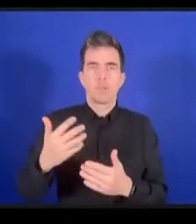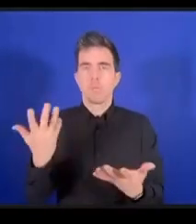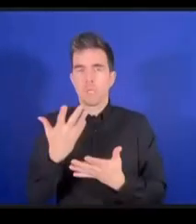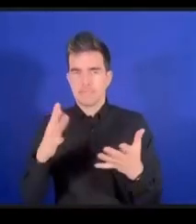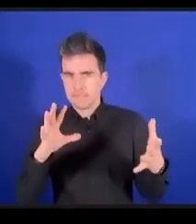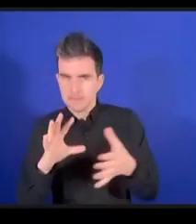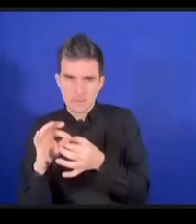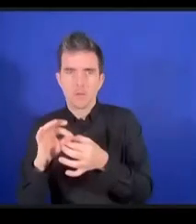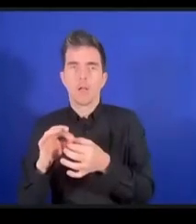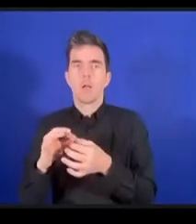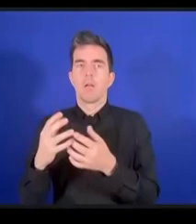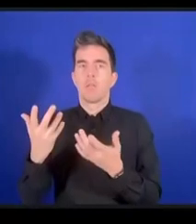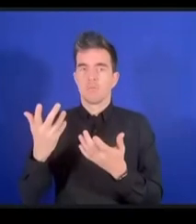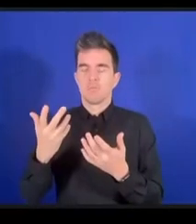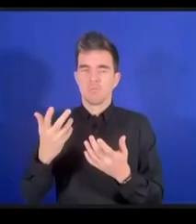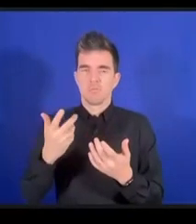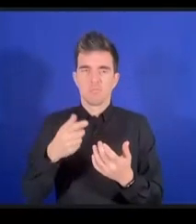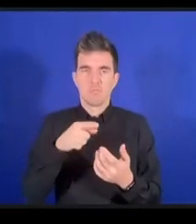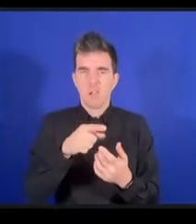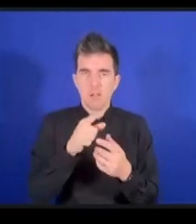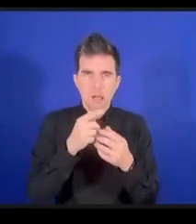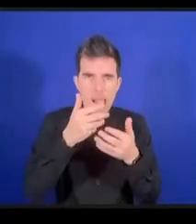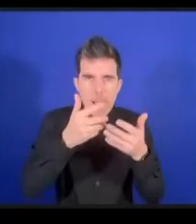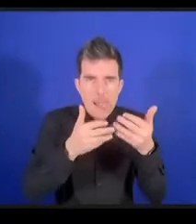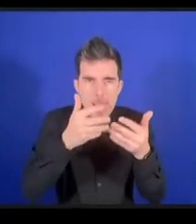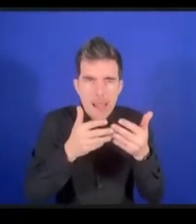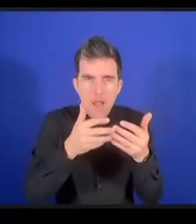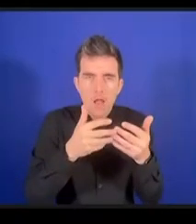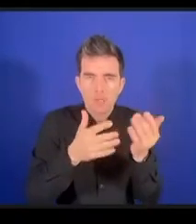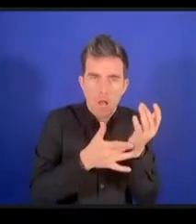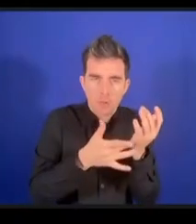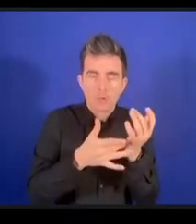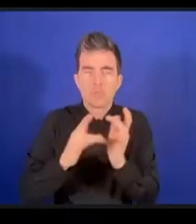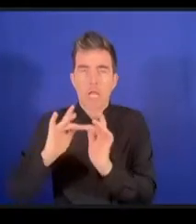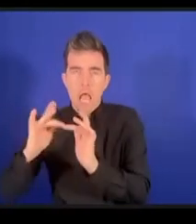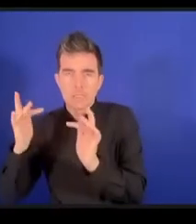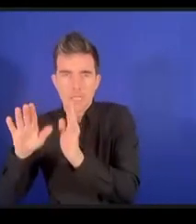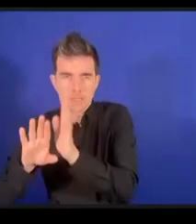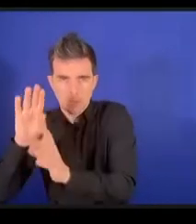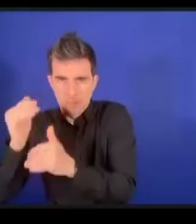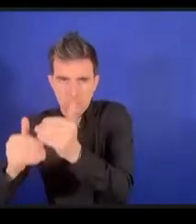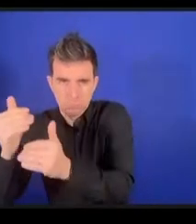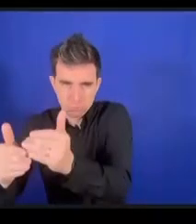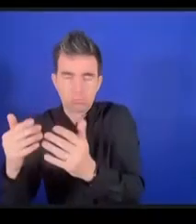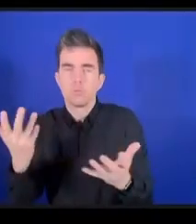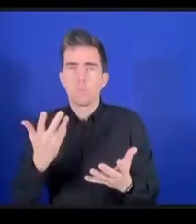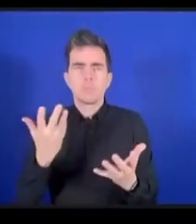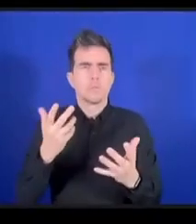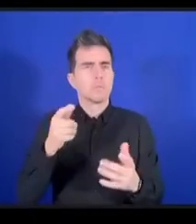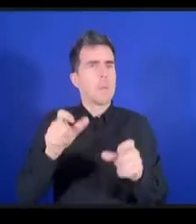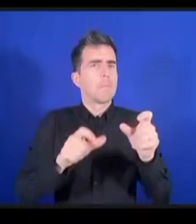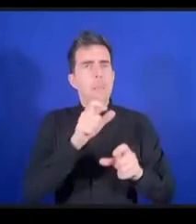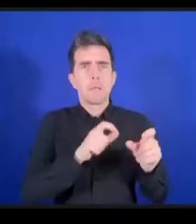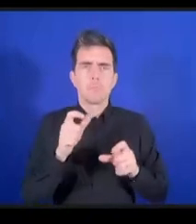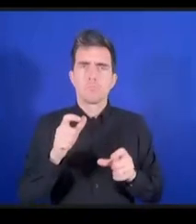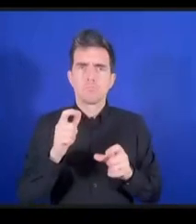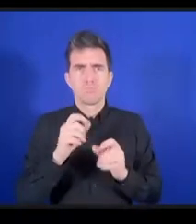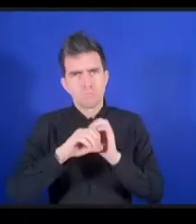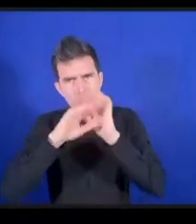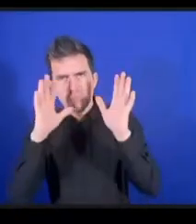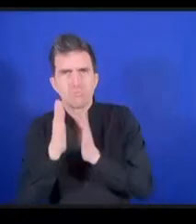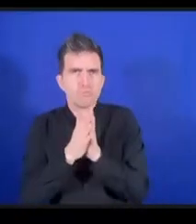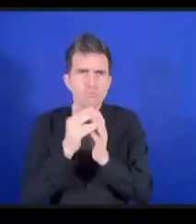et quels sont les résultats que les gens obtiennent pourquoi ce qui devrait se produire ne se produit pas